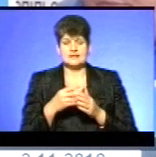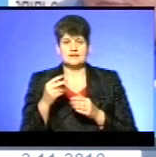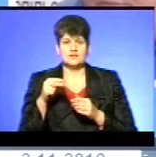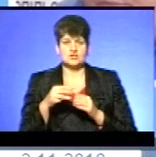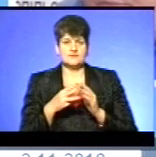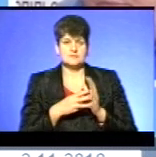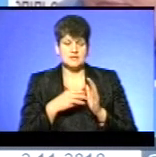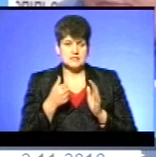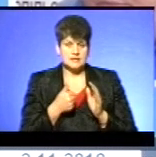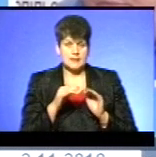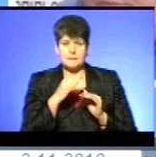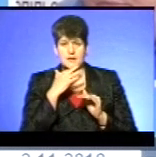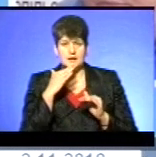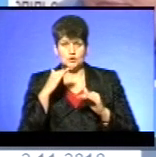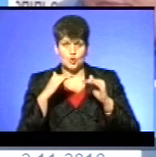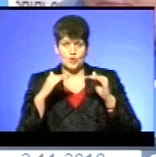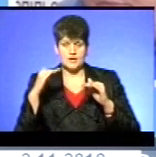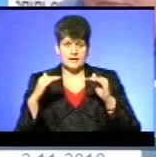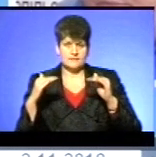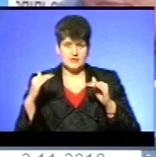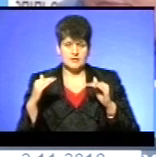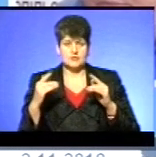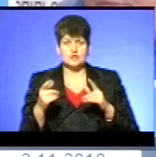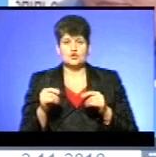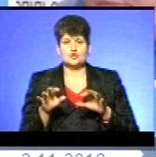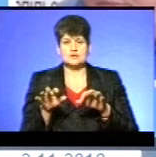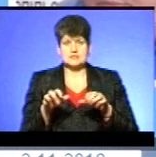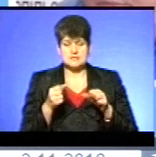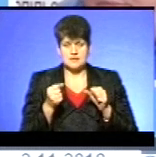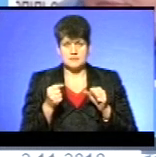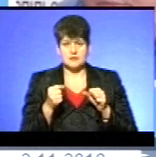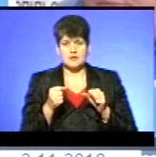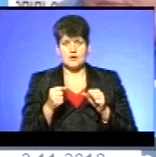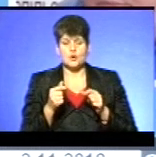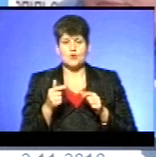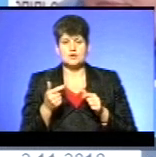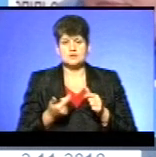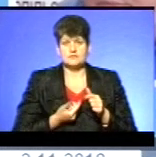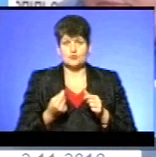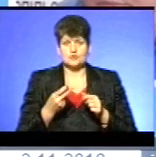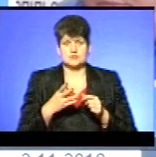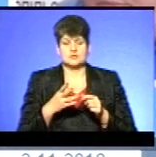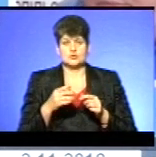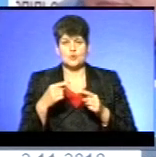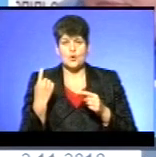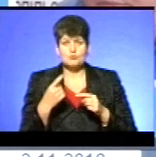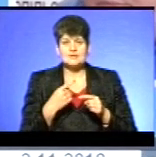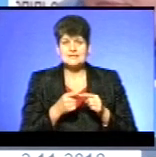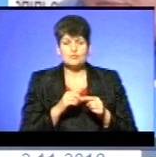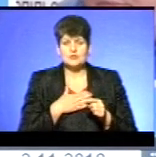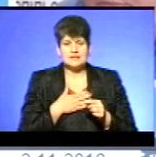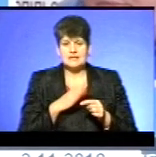багаторівневий тариф і пропозиція щодо виведення готівки з обігу, вона більше йшла не від нас, а більше йшла від